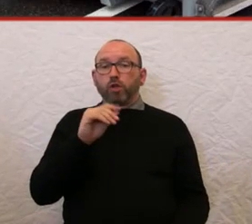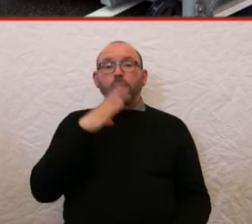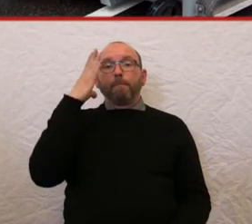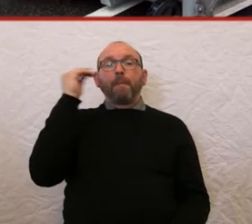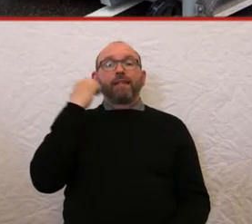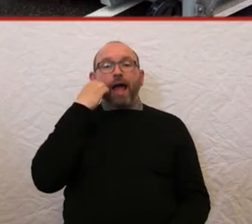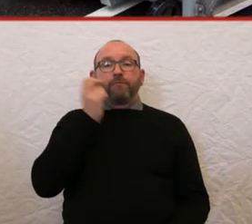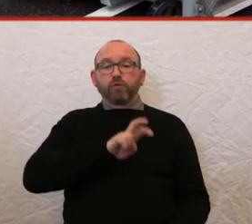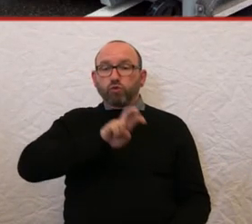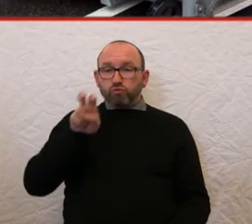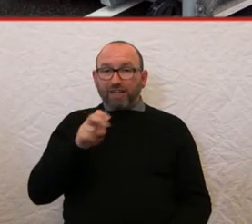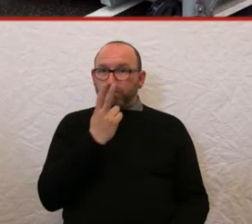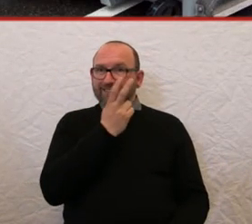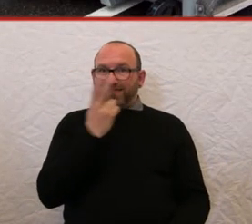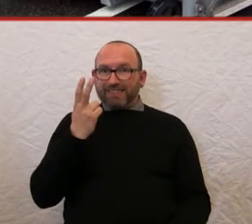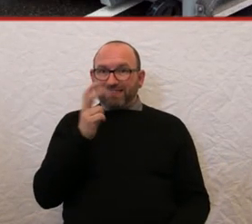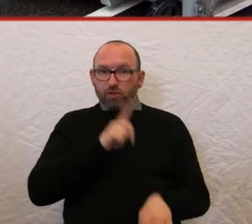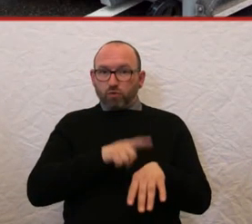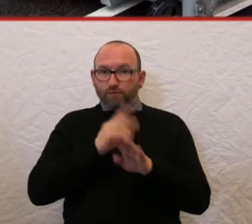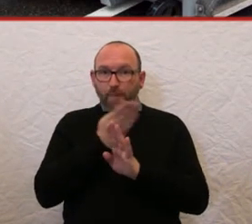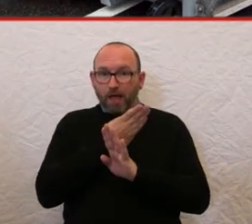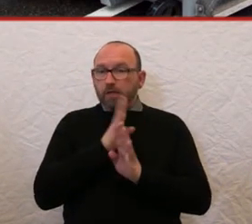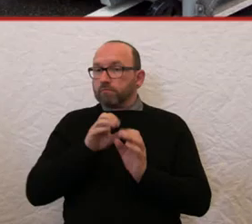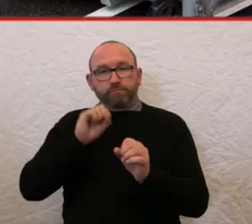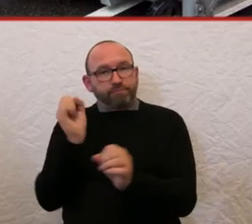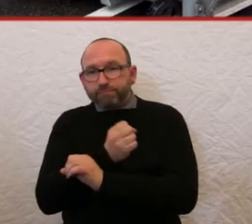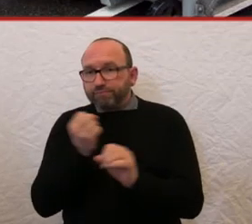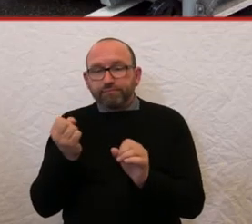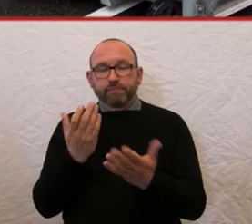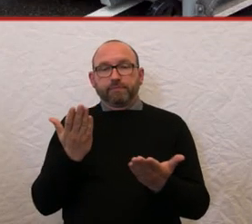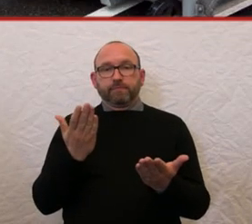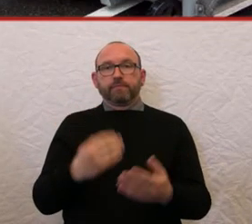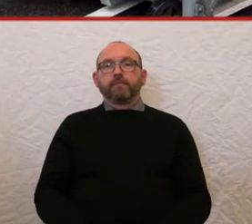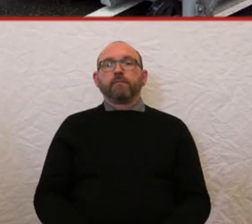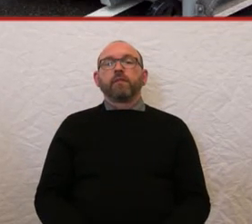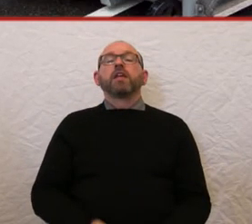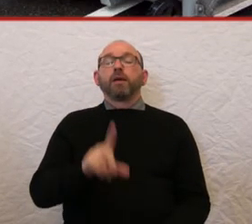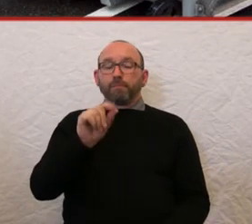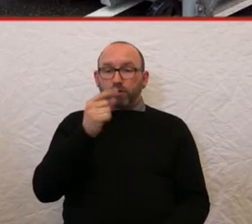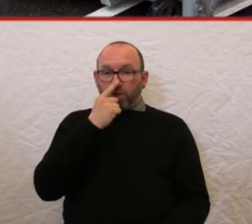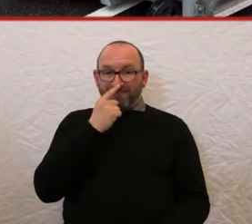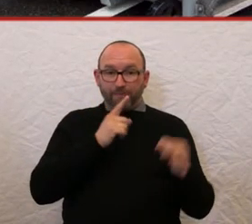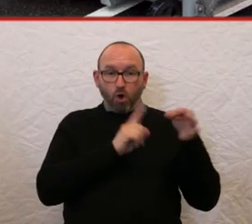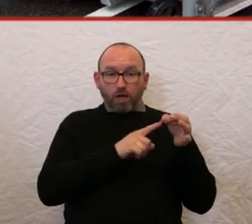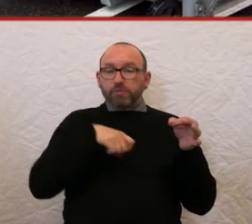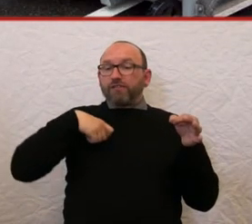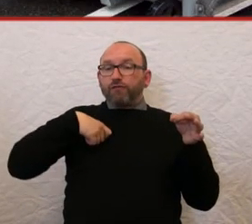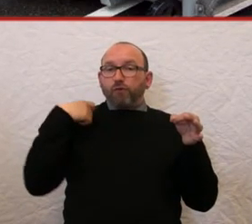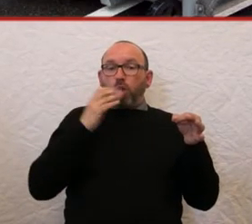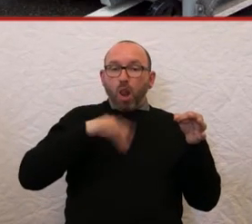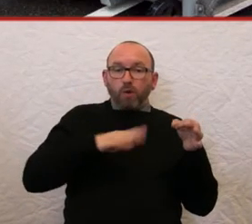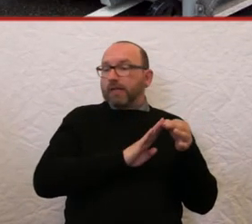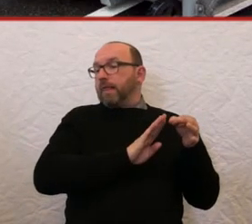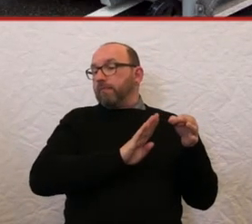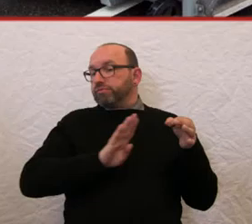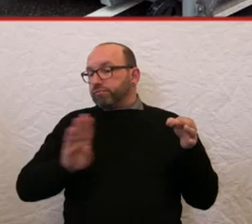umsteigen möchte nach 22 Uhr, geht nicht. Das heißt, ich muss von meinem Abreiseort total früh los und habe dann oft auch